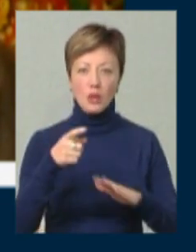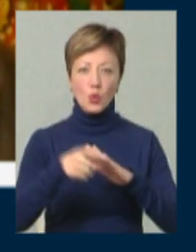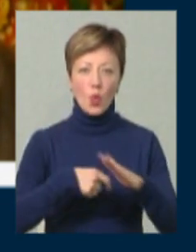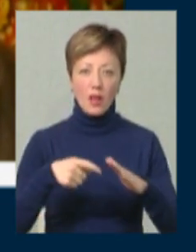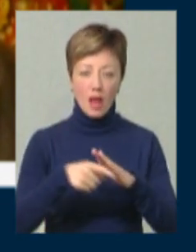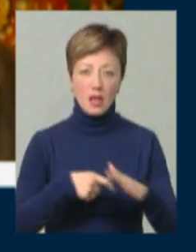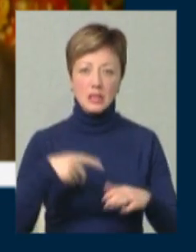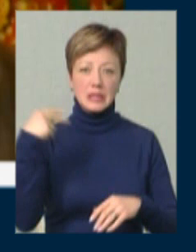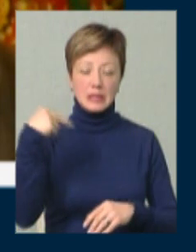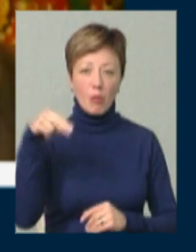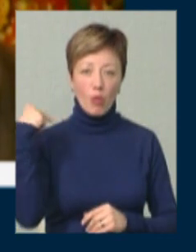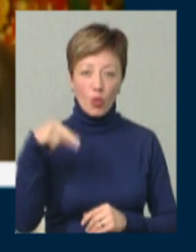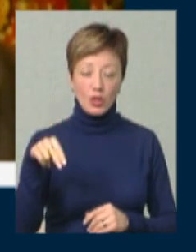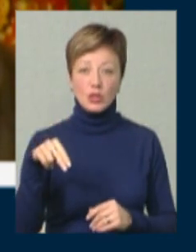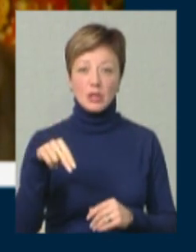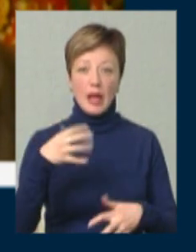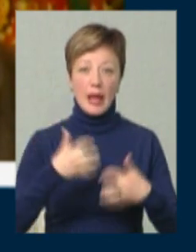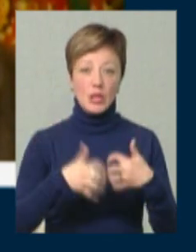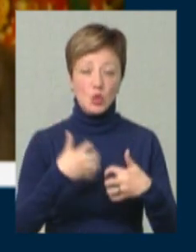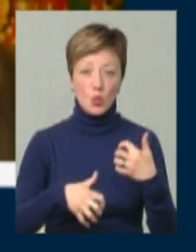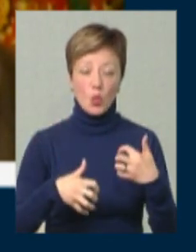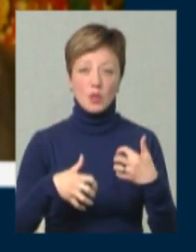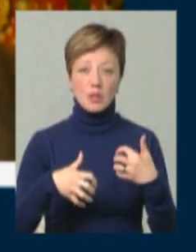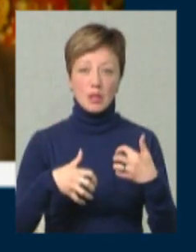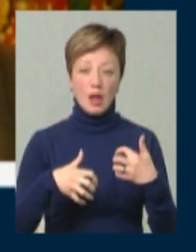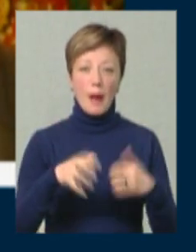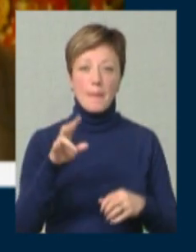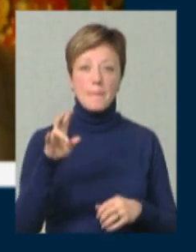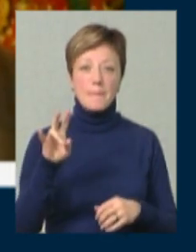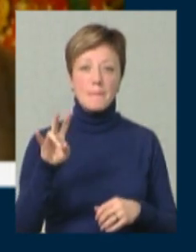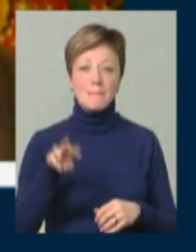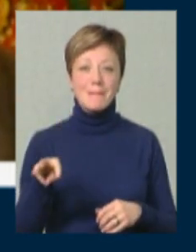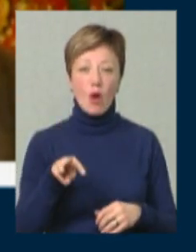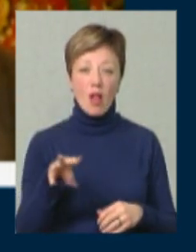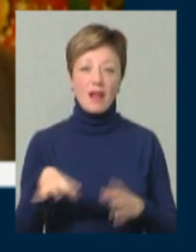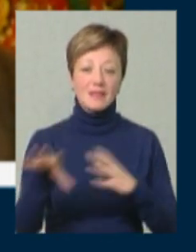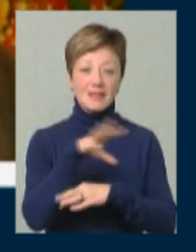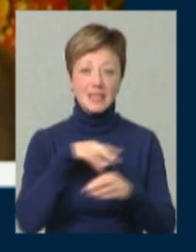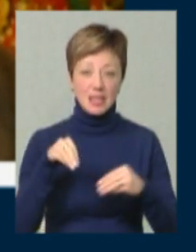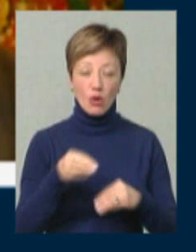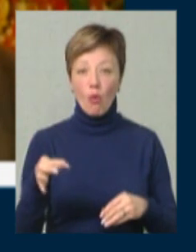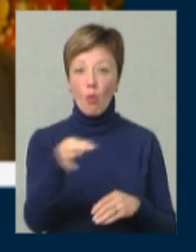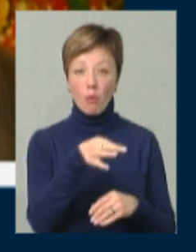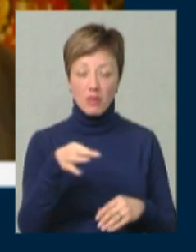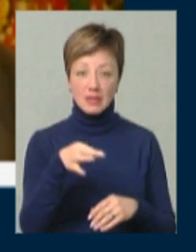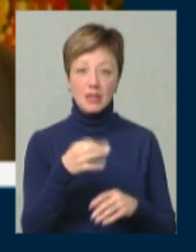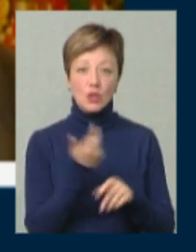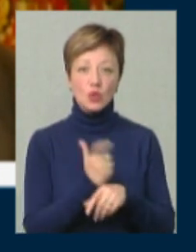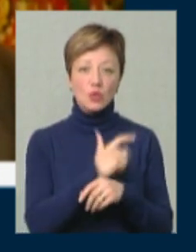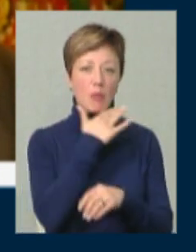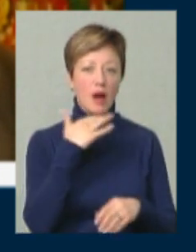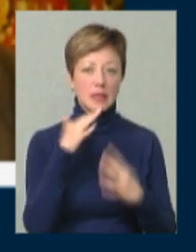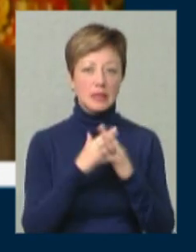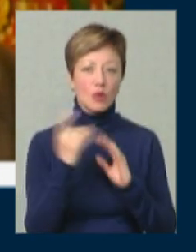Донецька, Запоріжська, Херсонська, Миколаївська, це всі області, де дуже багато